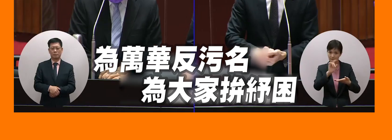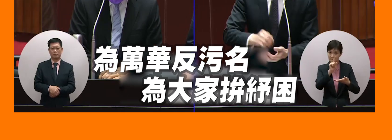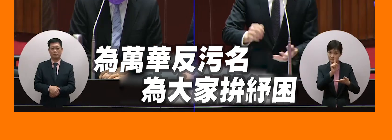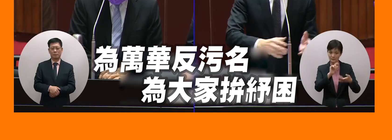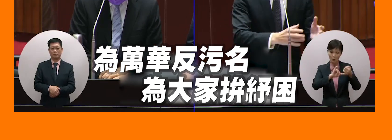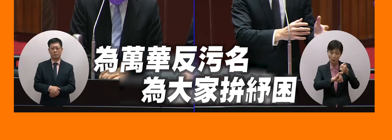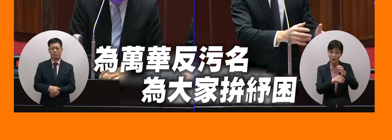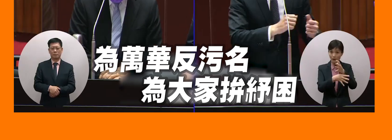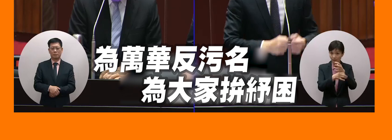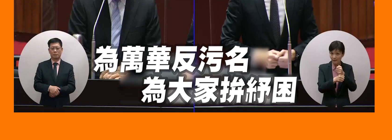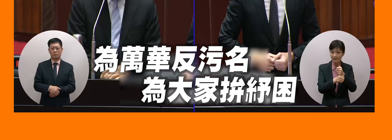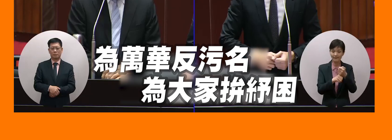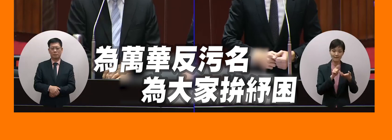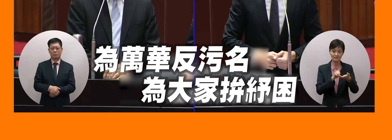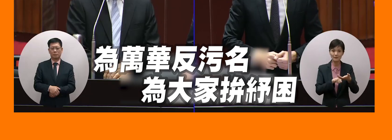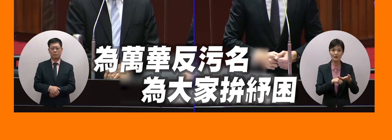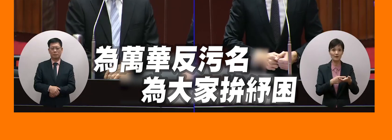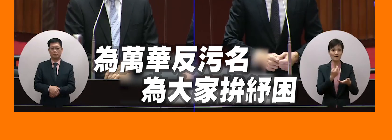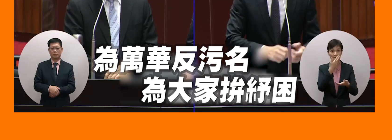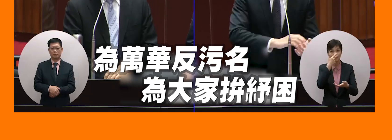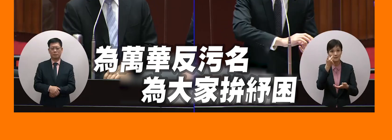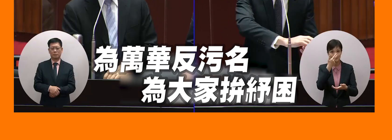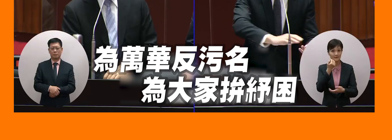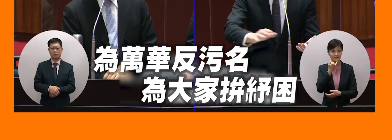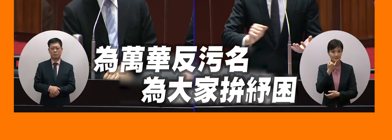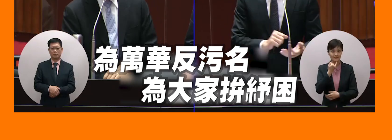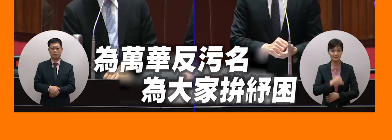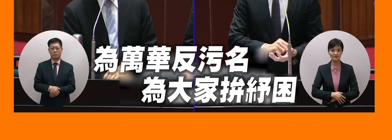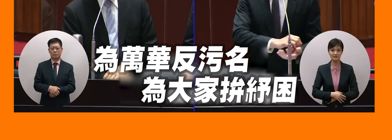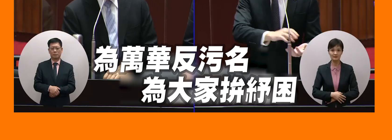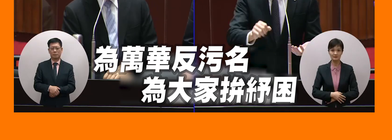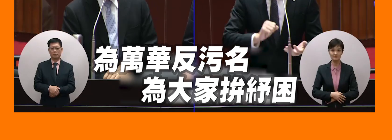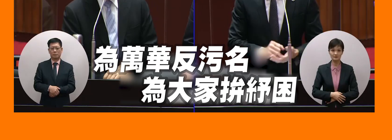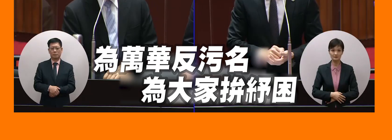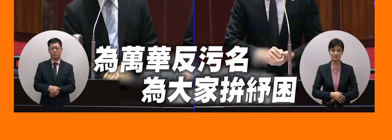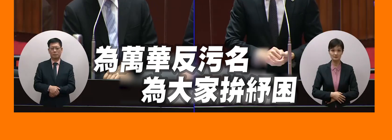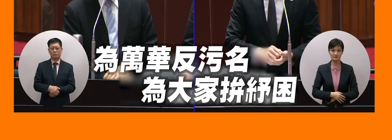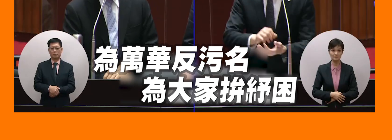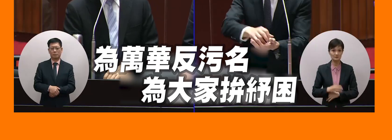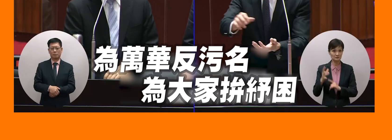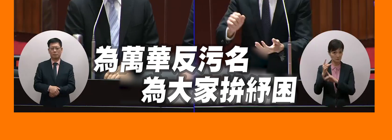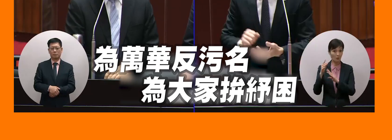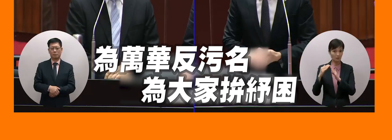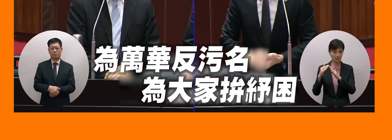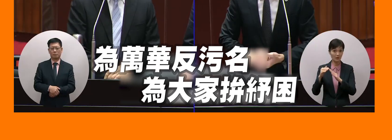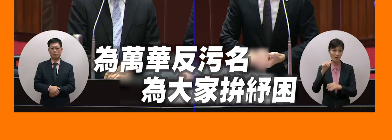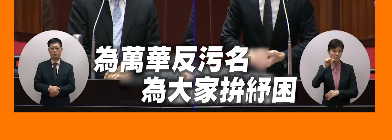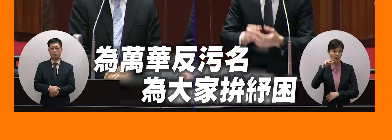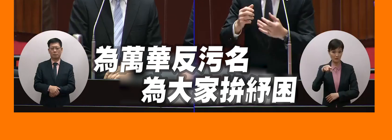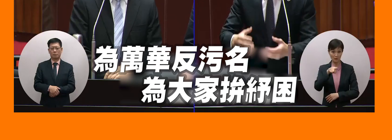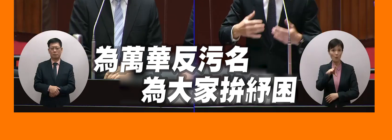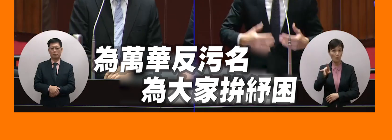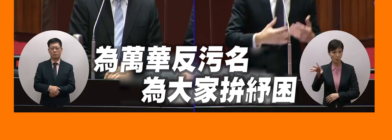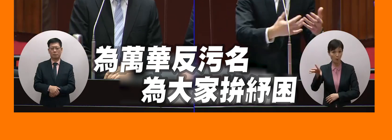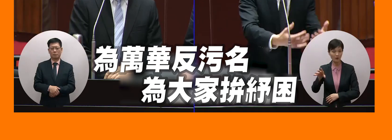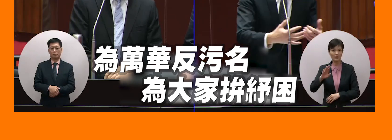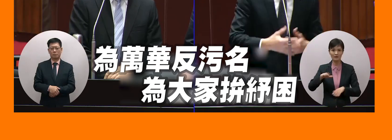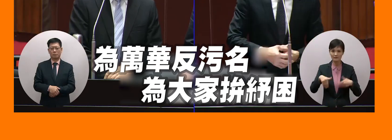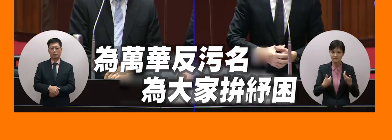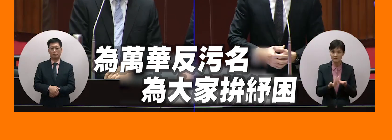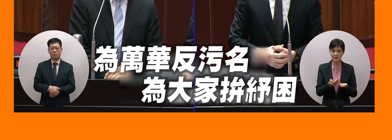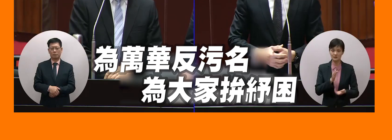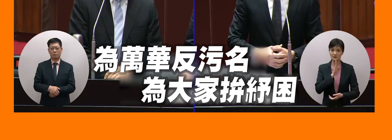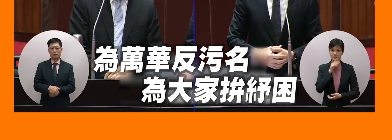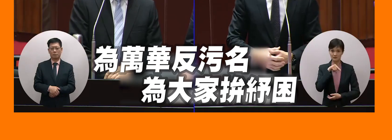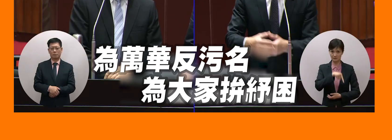現在這個系統整個新的新的市場你用了廟列也在用了電動的時候我一開始